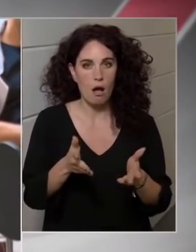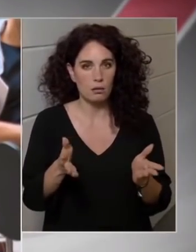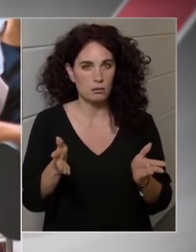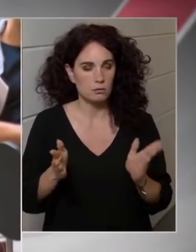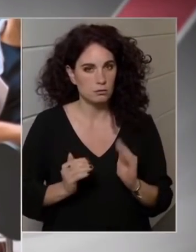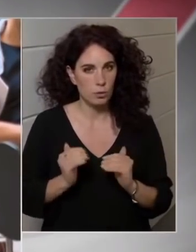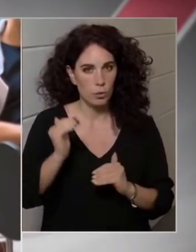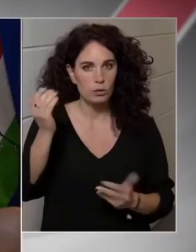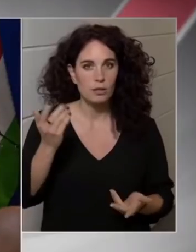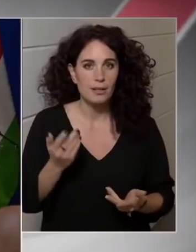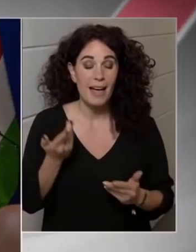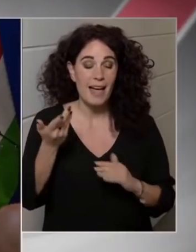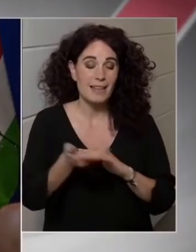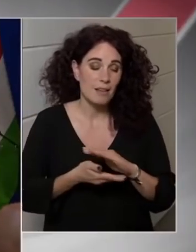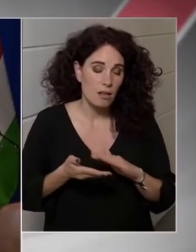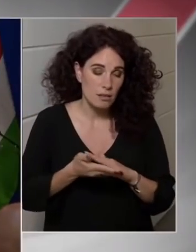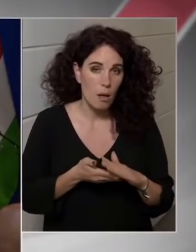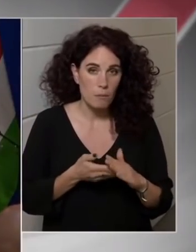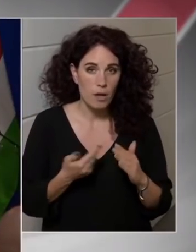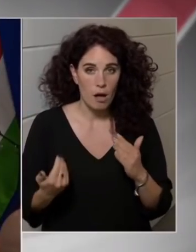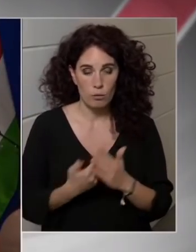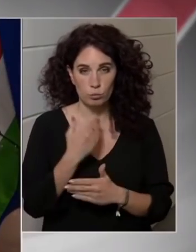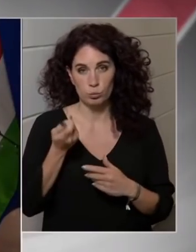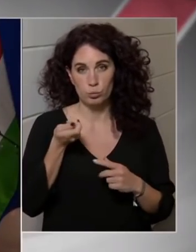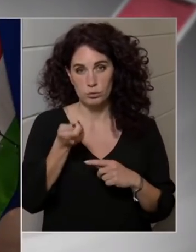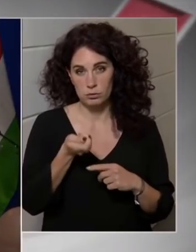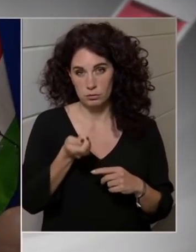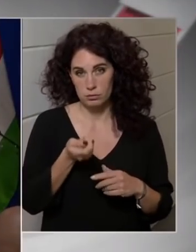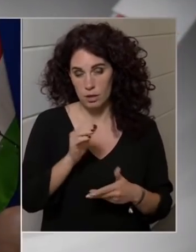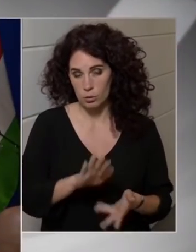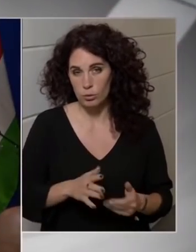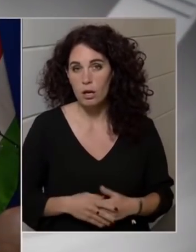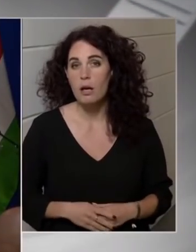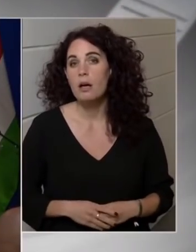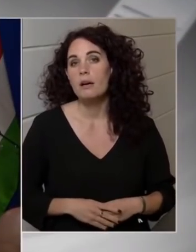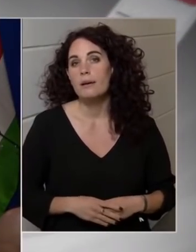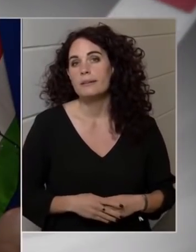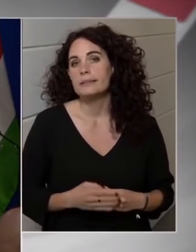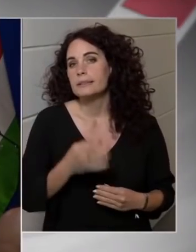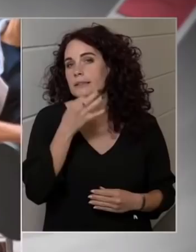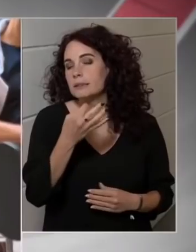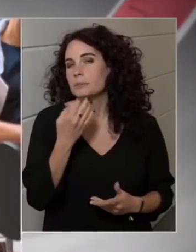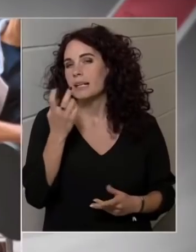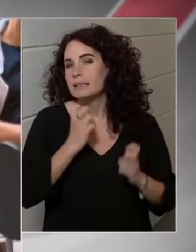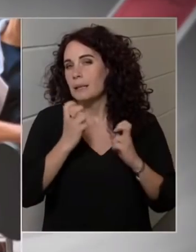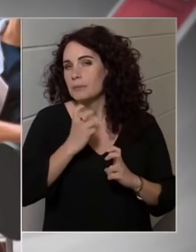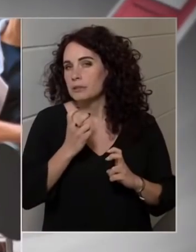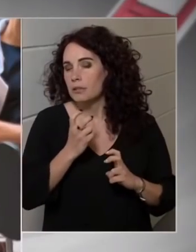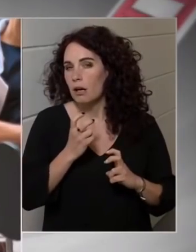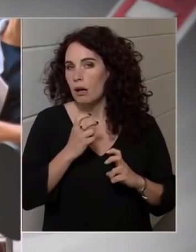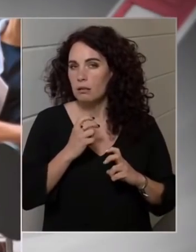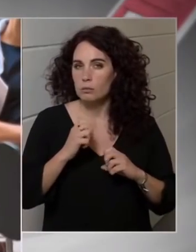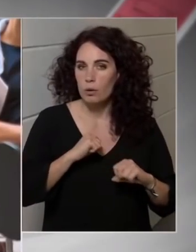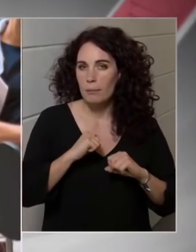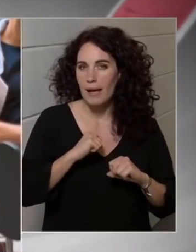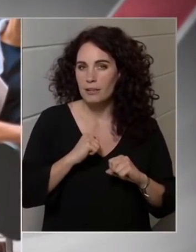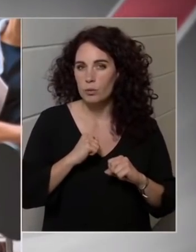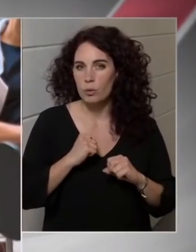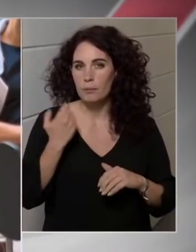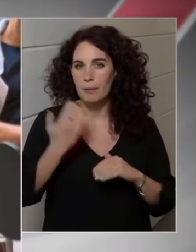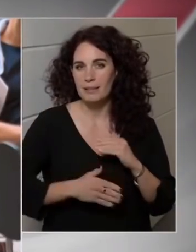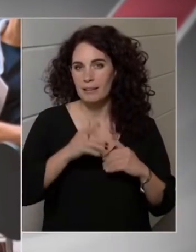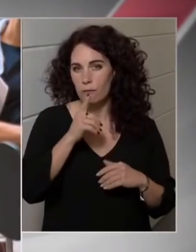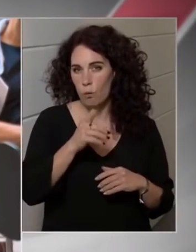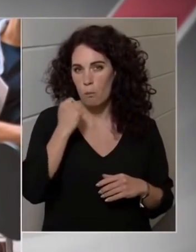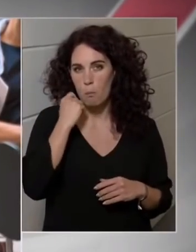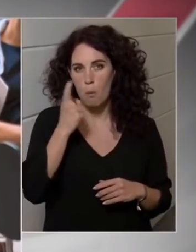erre alapozódik ez az új adó. Kérdésem az, hogy mire számít a kormány, hogy hány évig fog még a MOL orosz olajat finomítani.